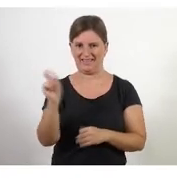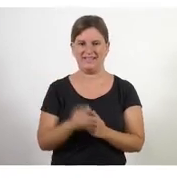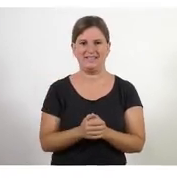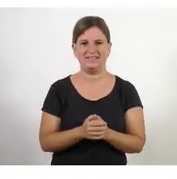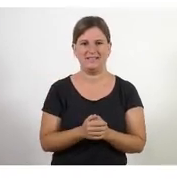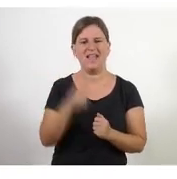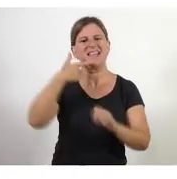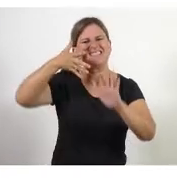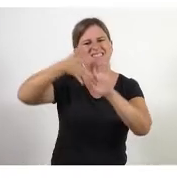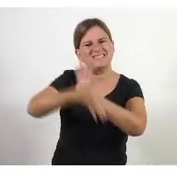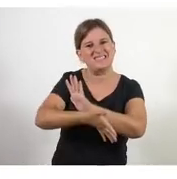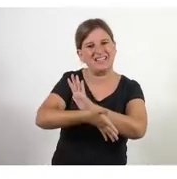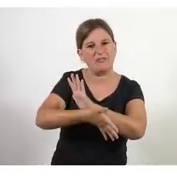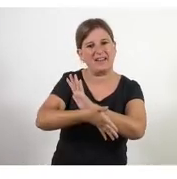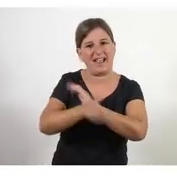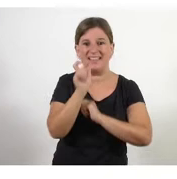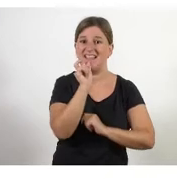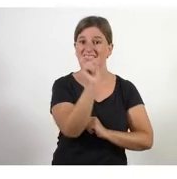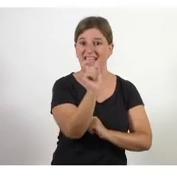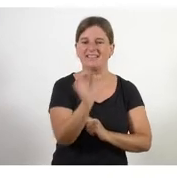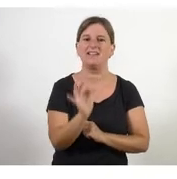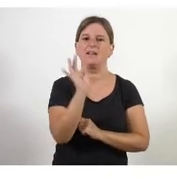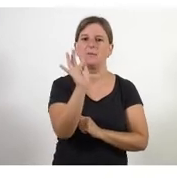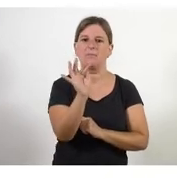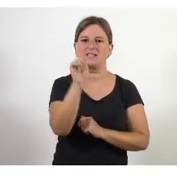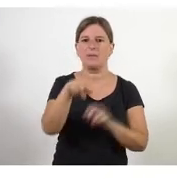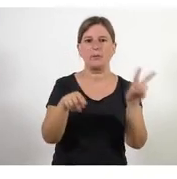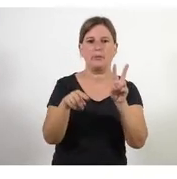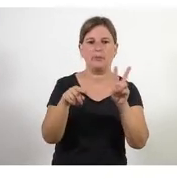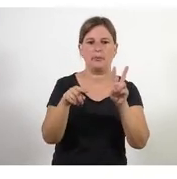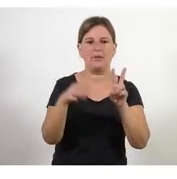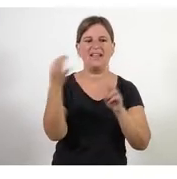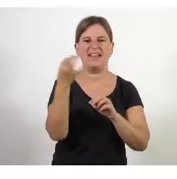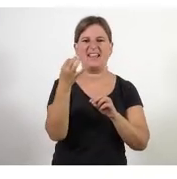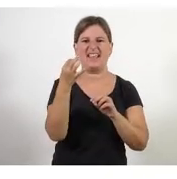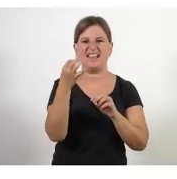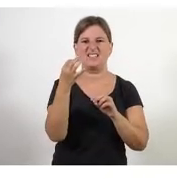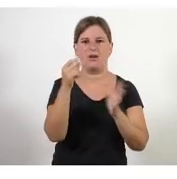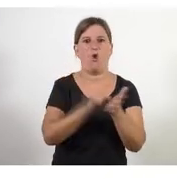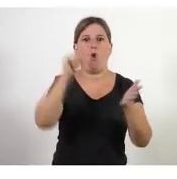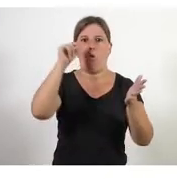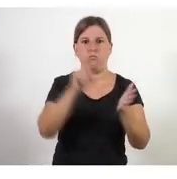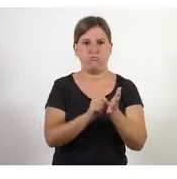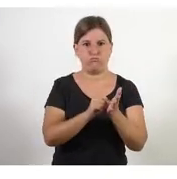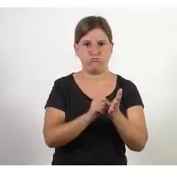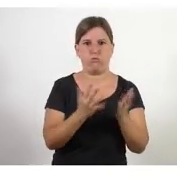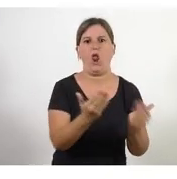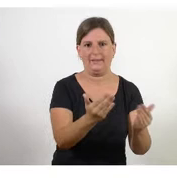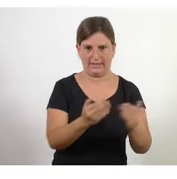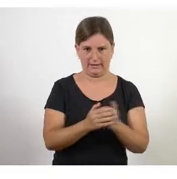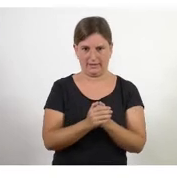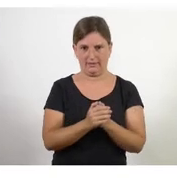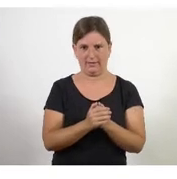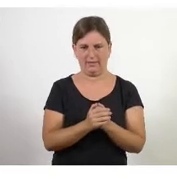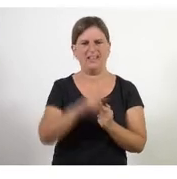donar el significat d'aquesta lletra, no és només dir-te mira, la meva baixa és de volatilitat, sinó també donar-te com aquell concepte de